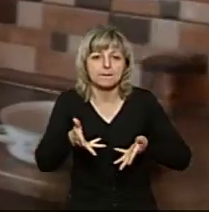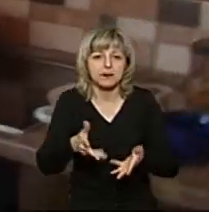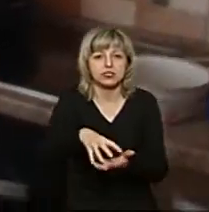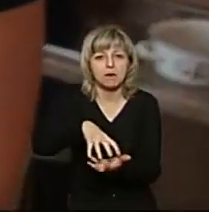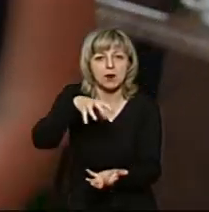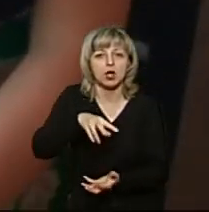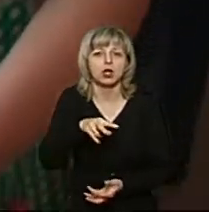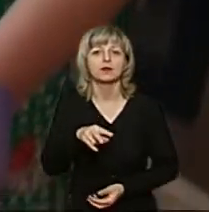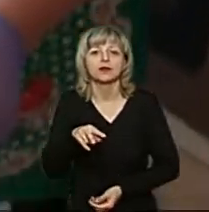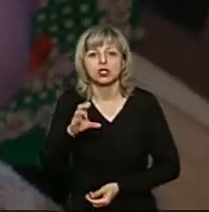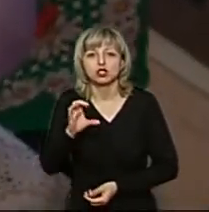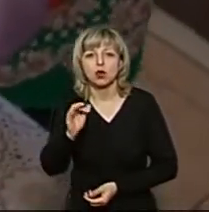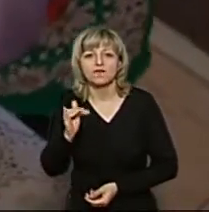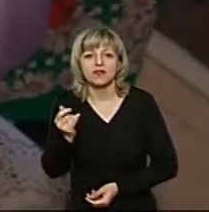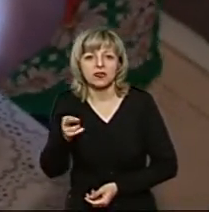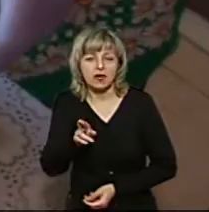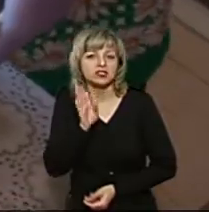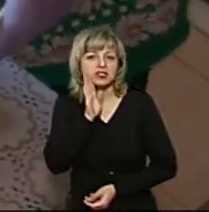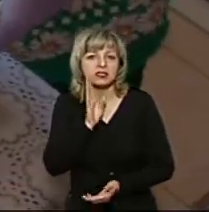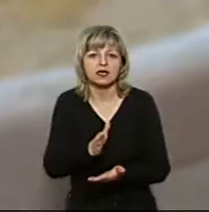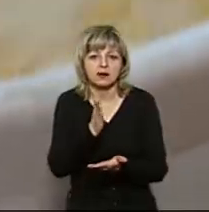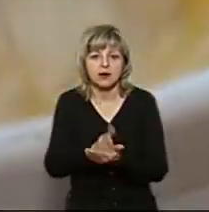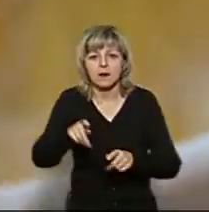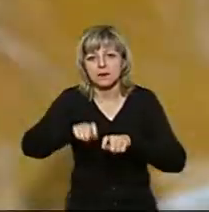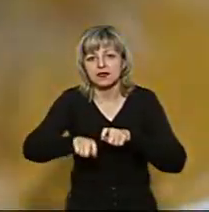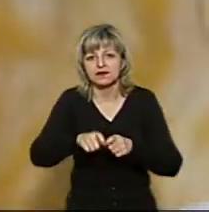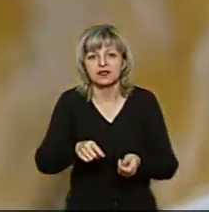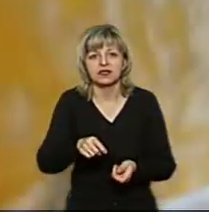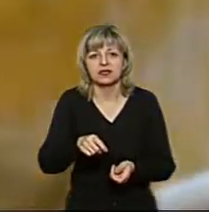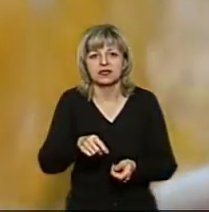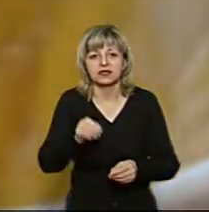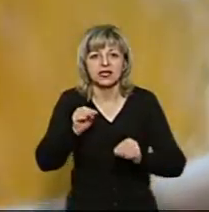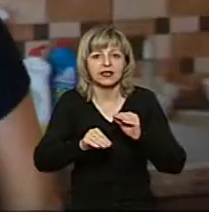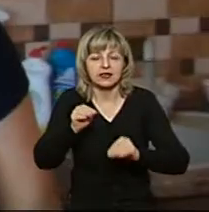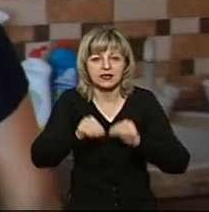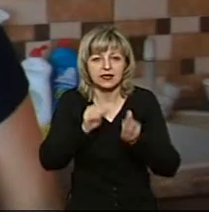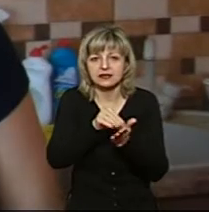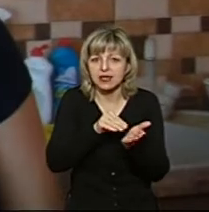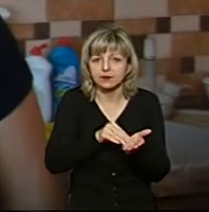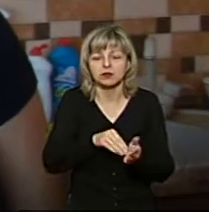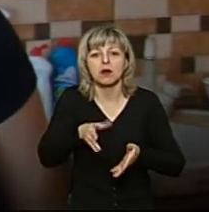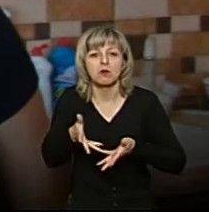паску лучанка Софія Калюжна. Жінка каже, має перевірений рецепт. «Почу за маминим рецептом.